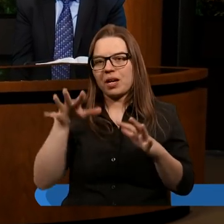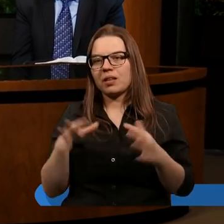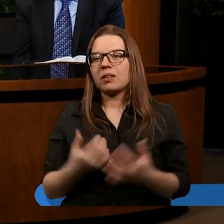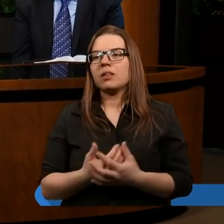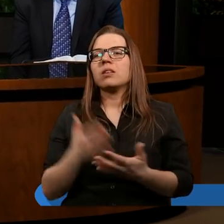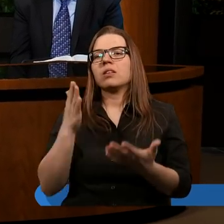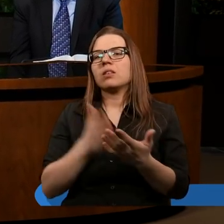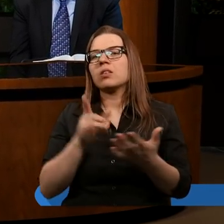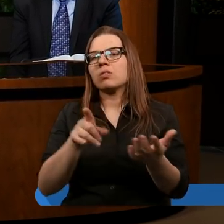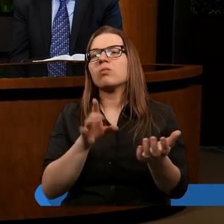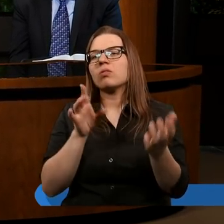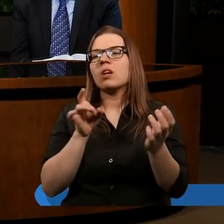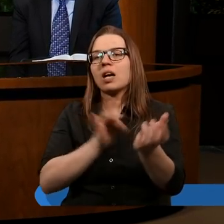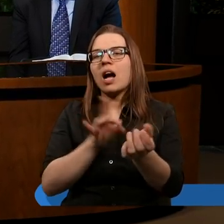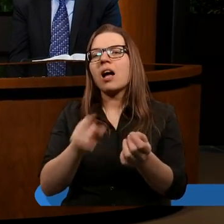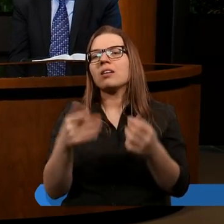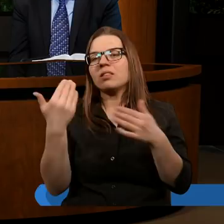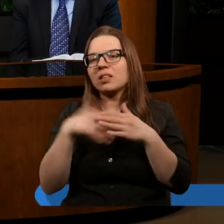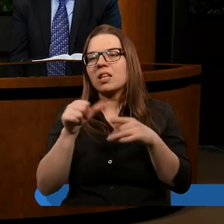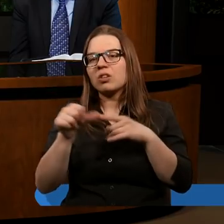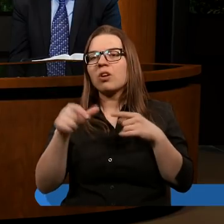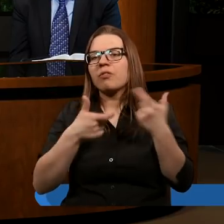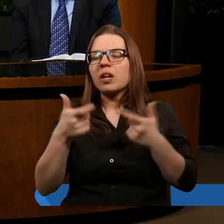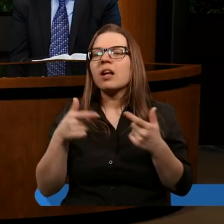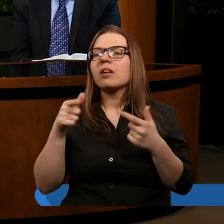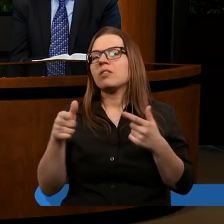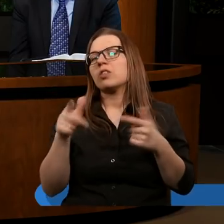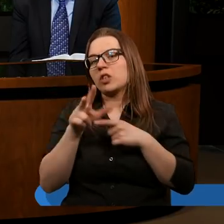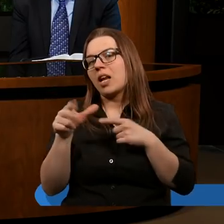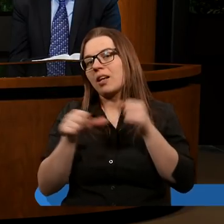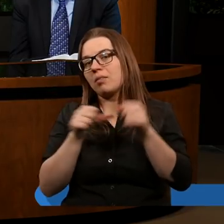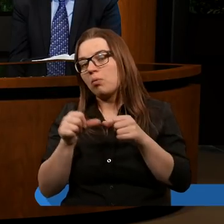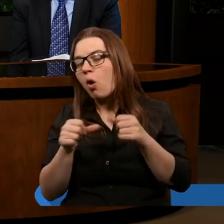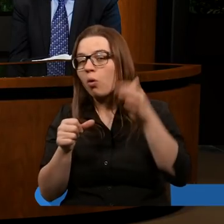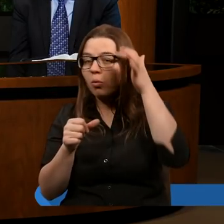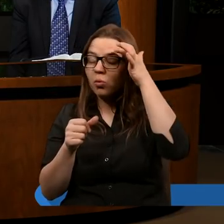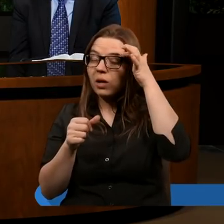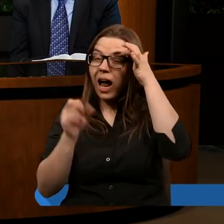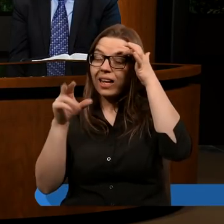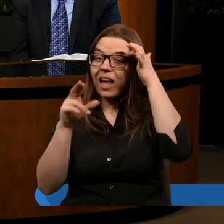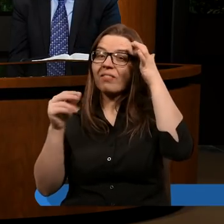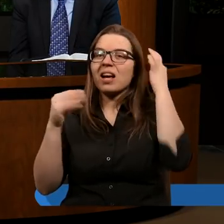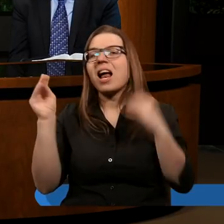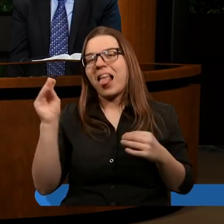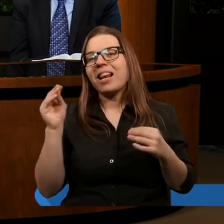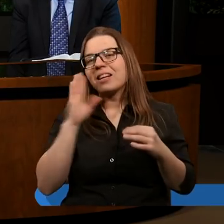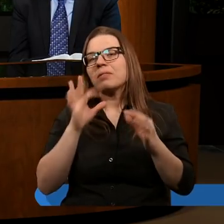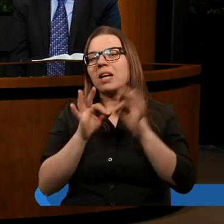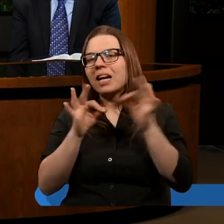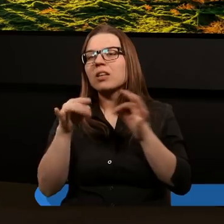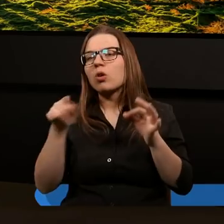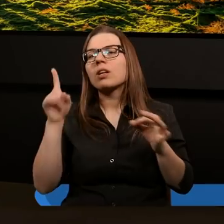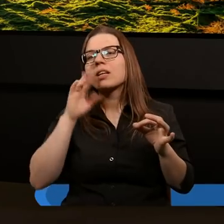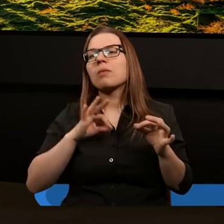zakończył się edyktem mediolańskim w 1313 roku, gdzie Konstantyn Wielki, syn